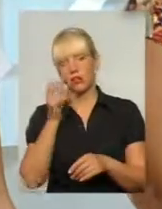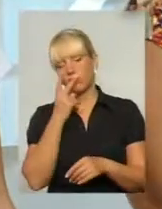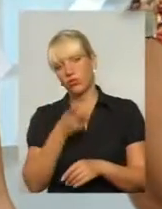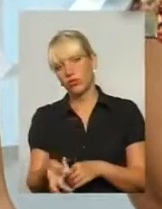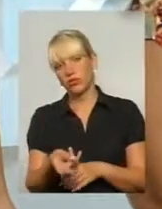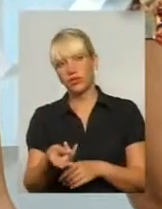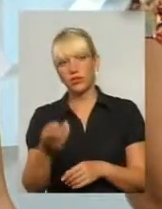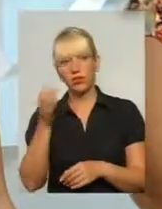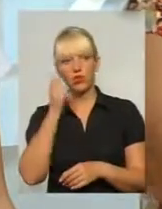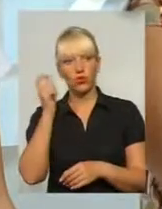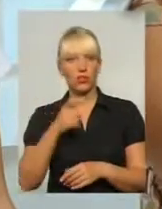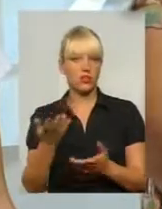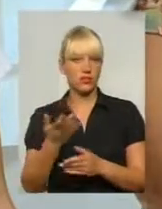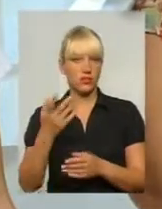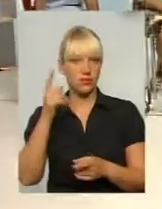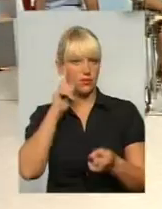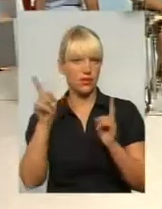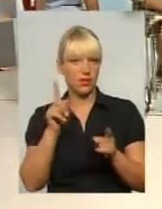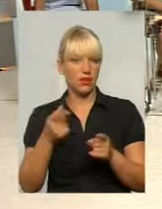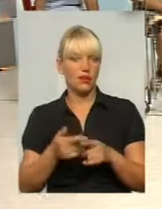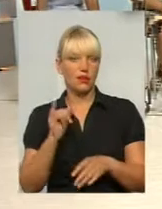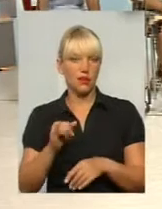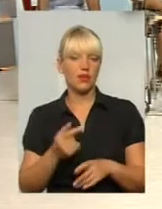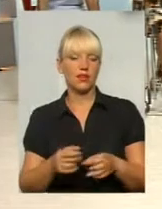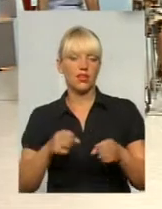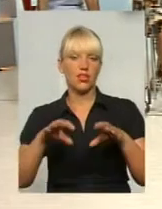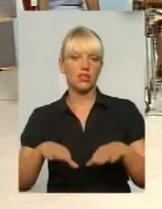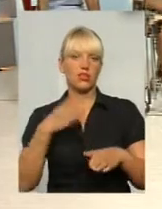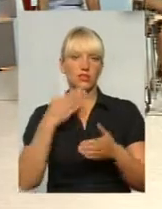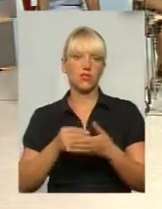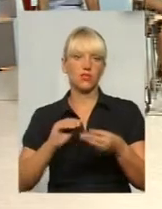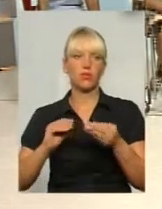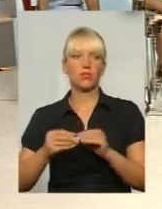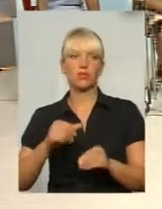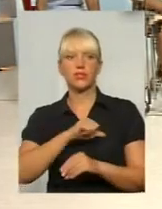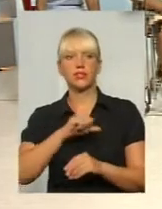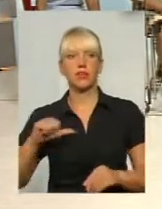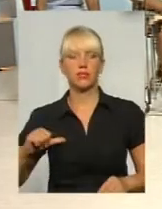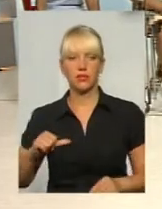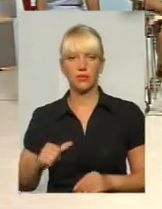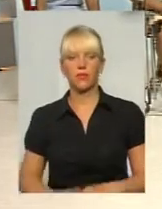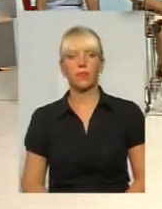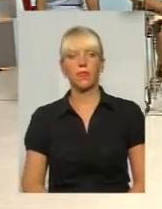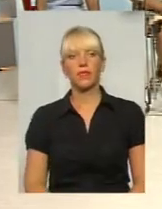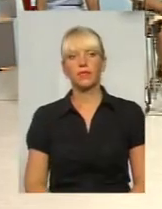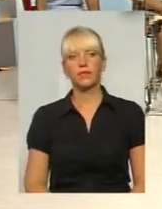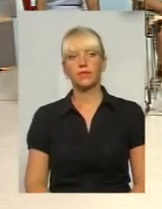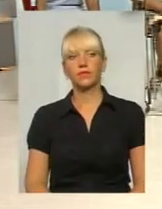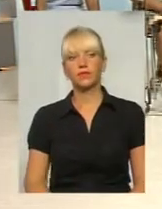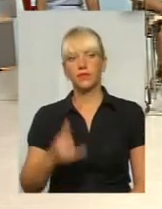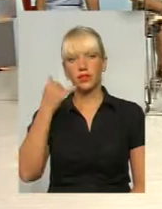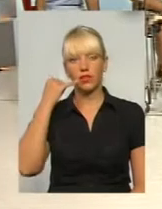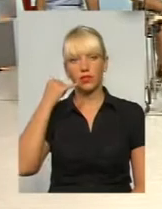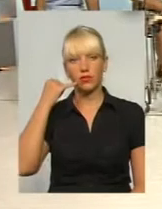країна якась неадекватна. Думають, ну то рішайте свої проблеми самі. Це перше. Друга, одну хвилинку. Ви продовжите, зараз у нас є